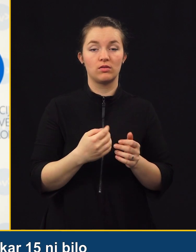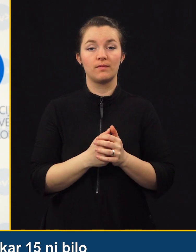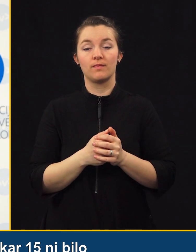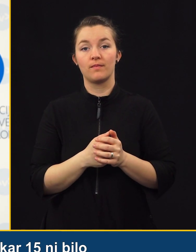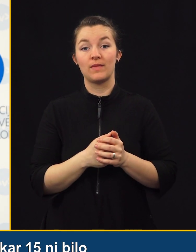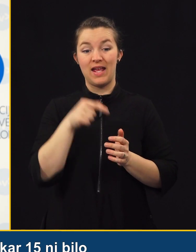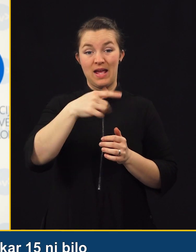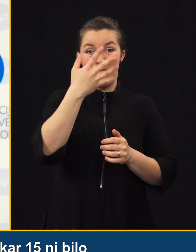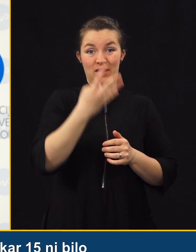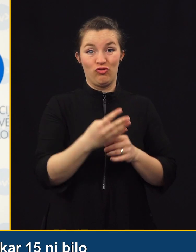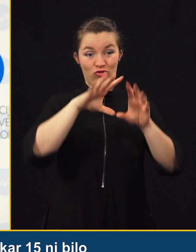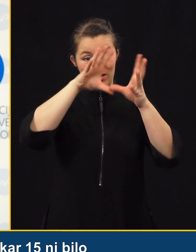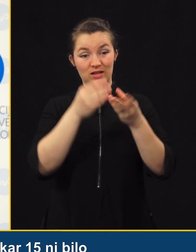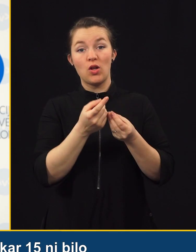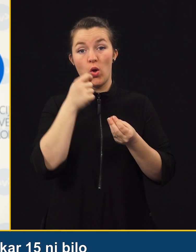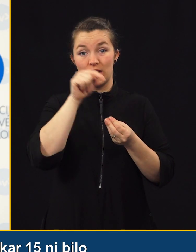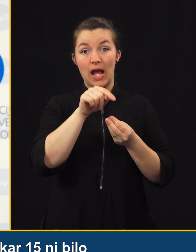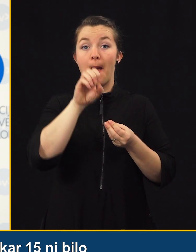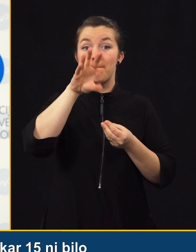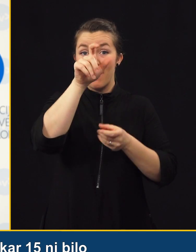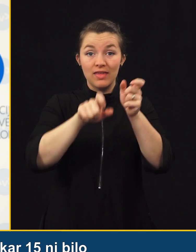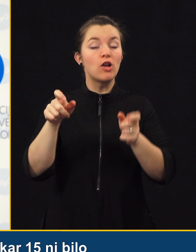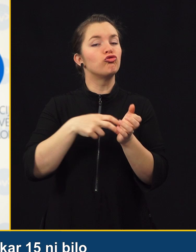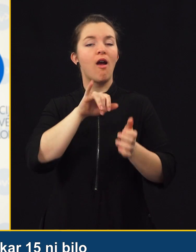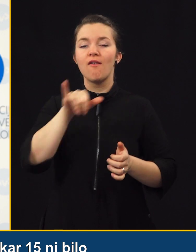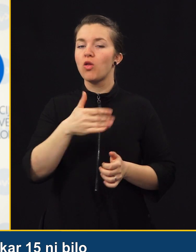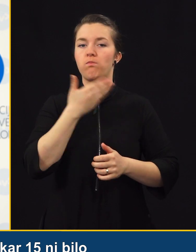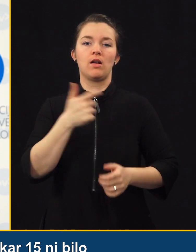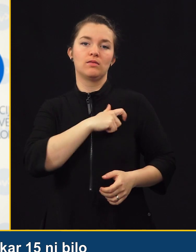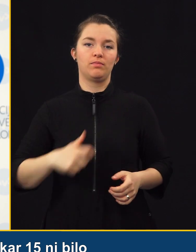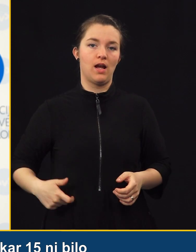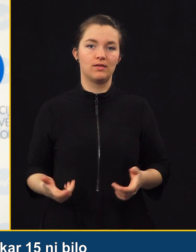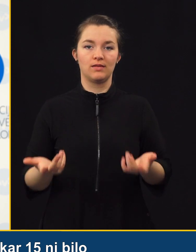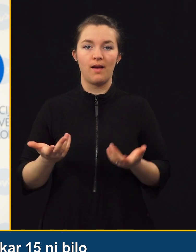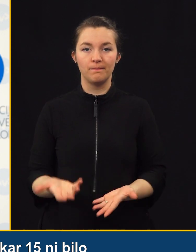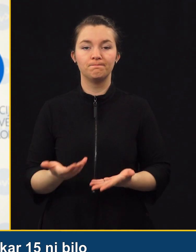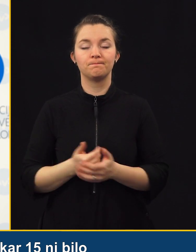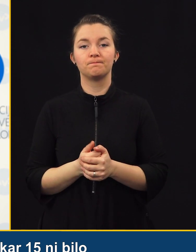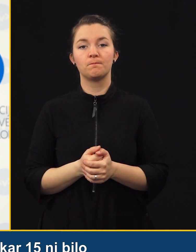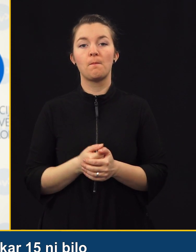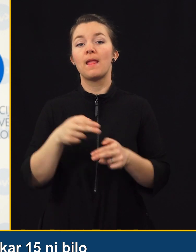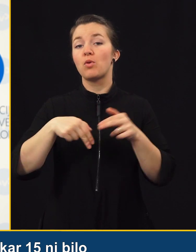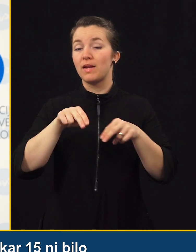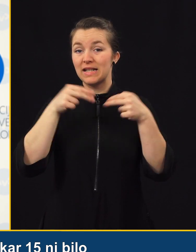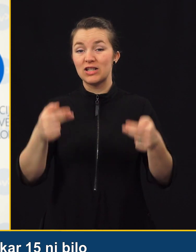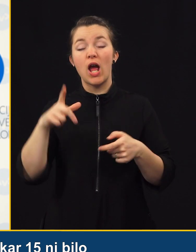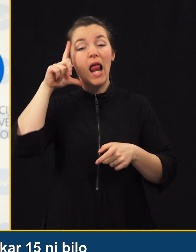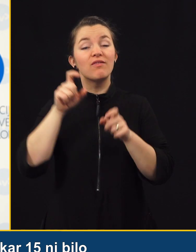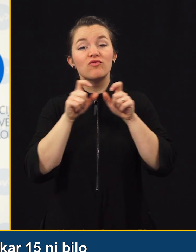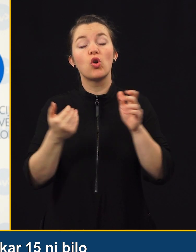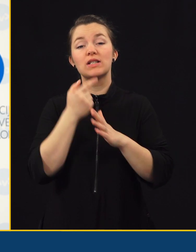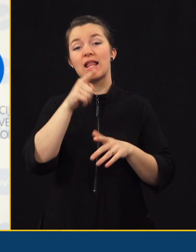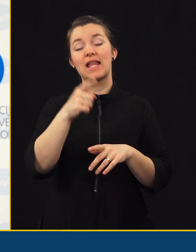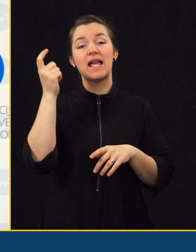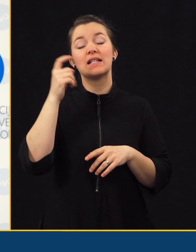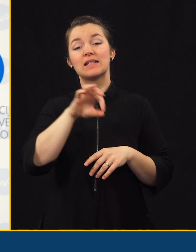je, da od teh 45 15 še vedno ni bilo privezanih v prometnih nesrečah in da so glavni vzrok za te